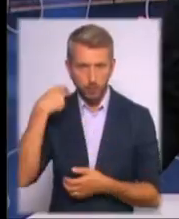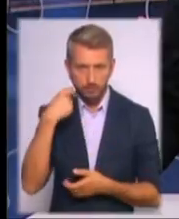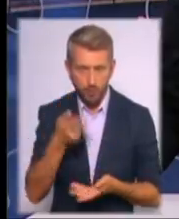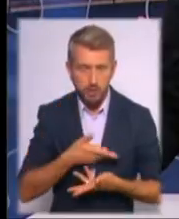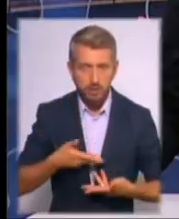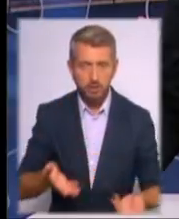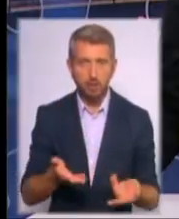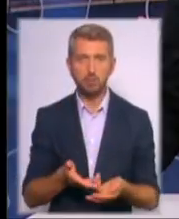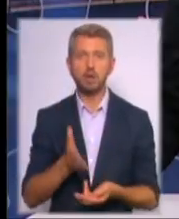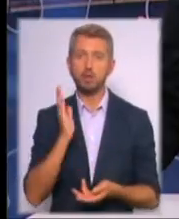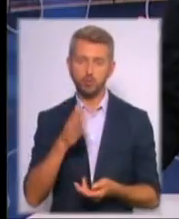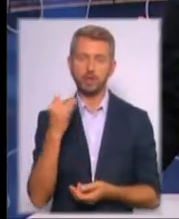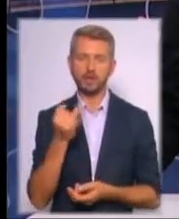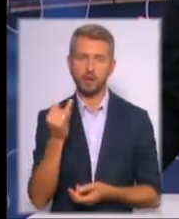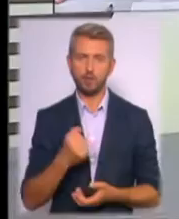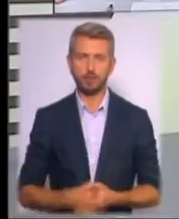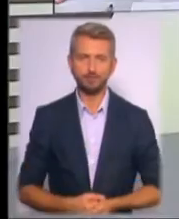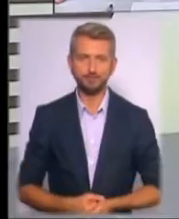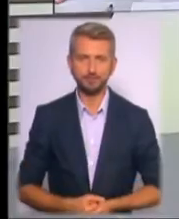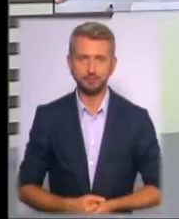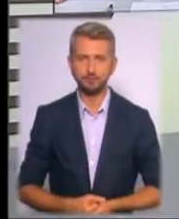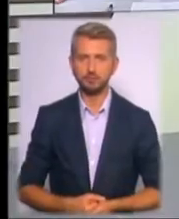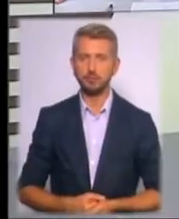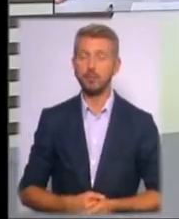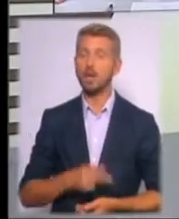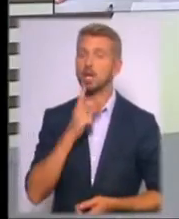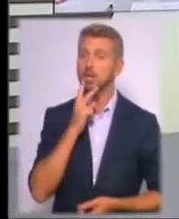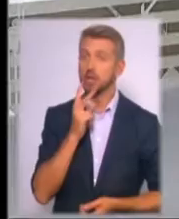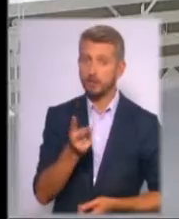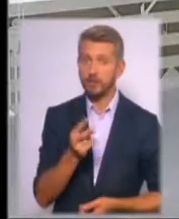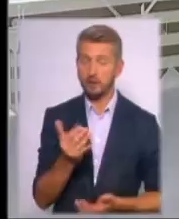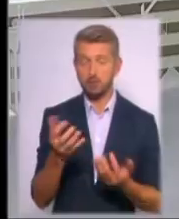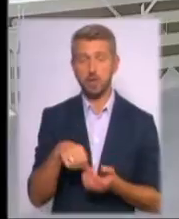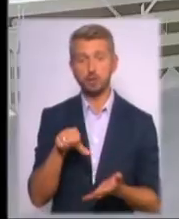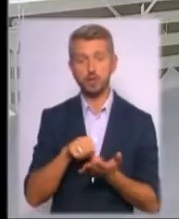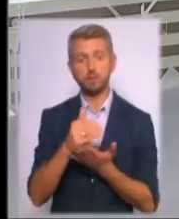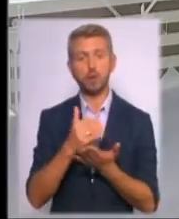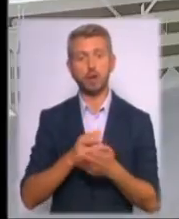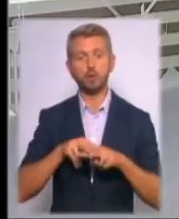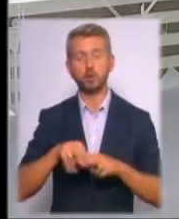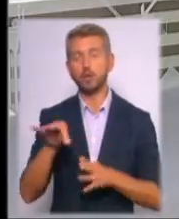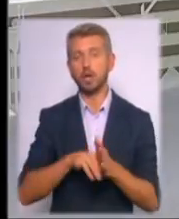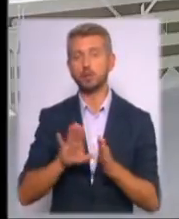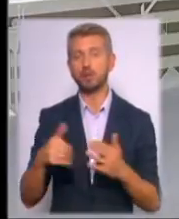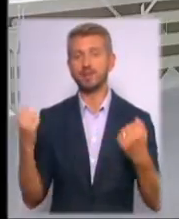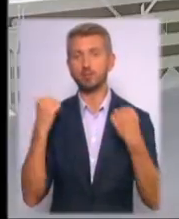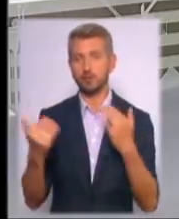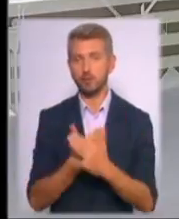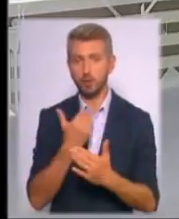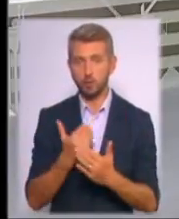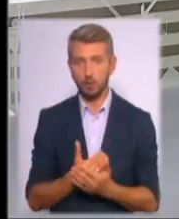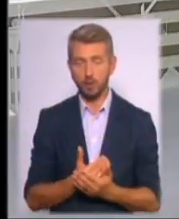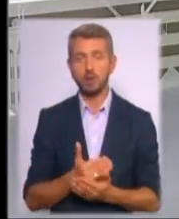нашої розмови, я переконаний, буде цікаво. Дивіться і беріть участь у програмі «Столиця» одразу після спортивних новин. Їх сьогодні для